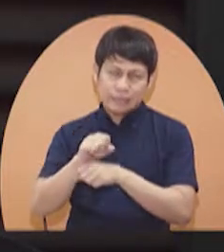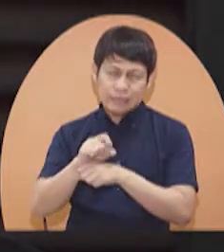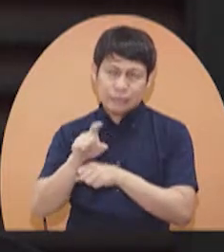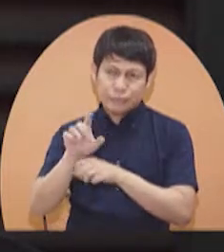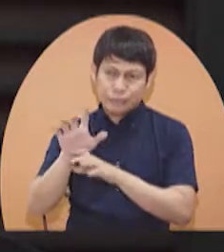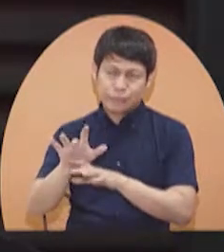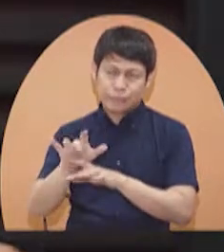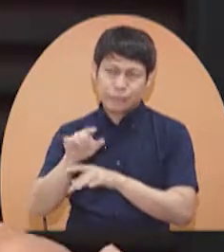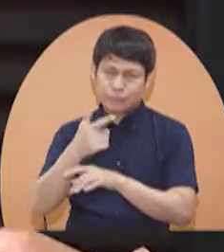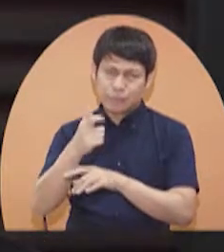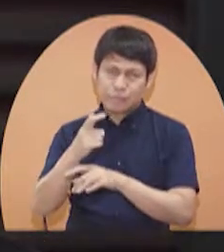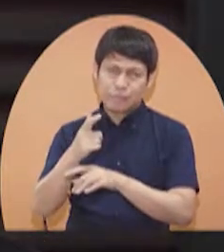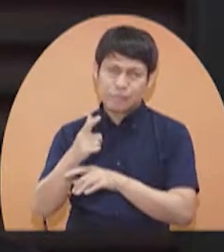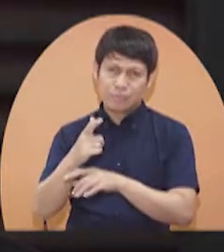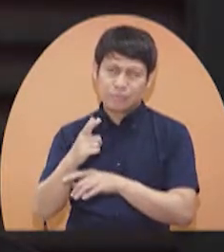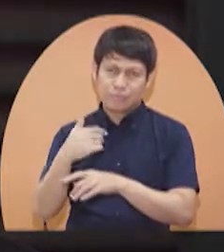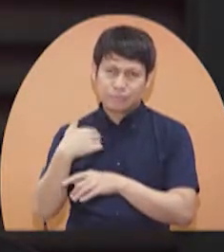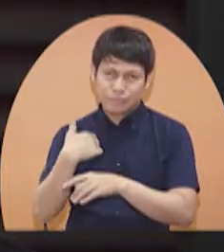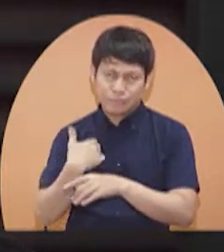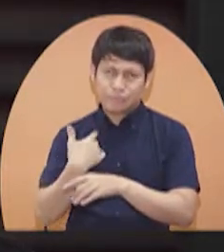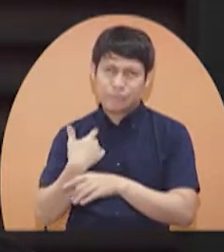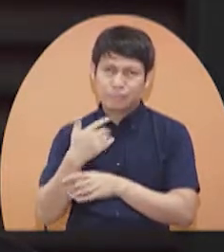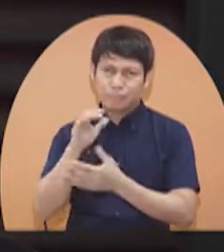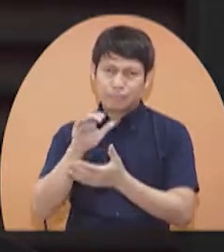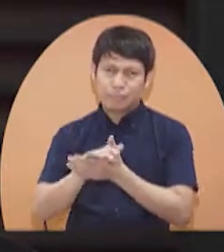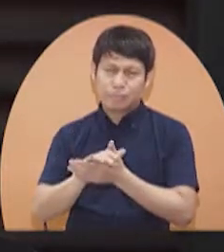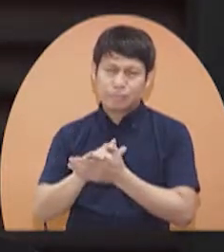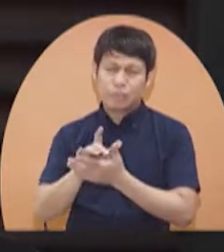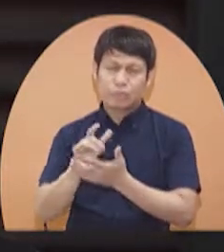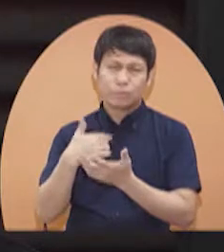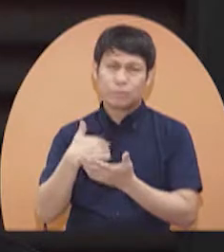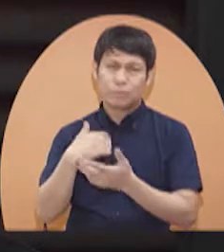Wala ako kong magawa na, hindi,